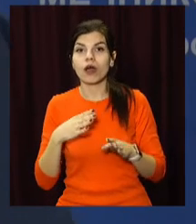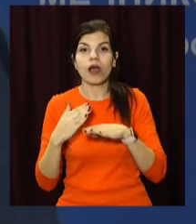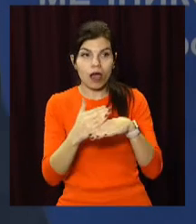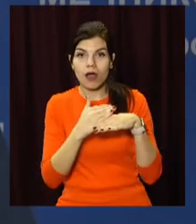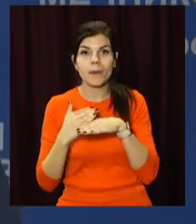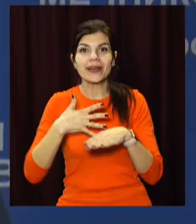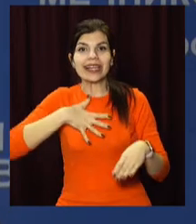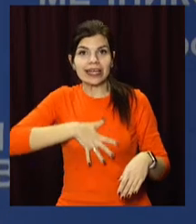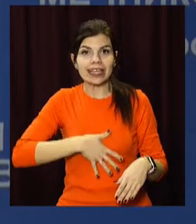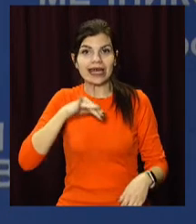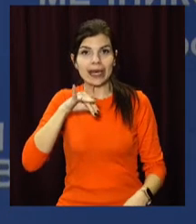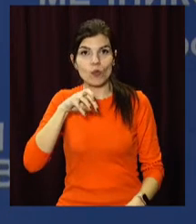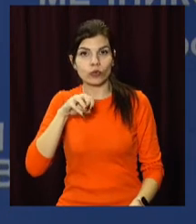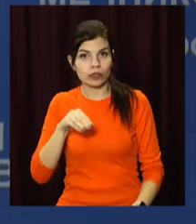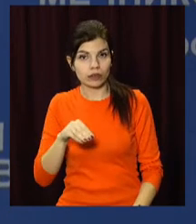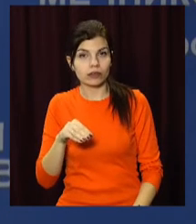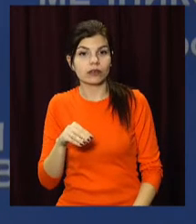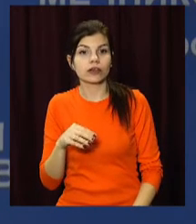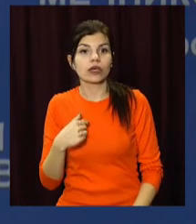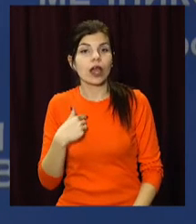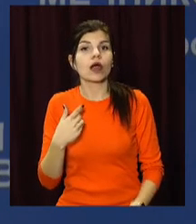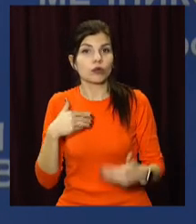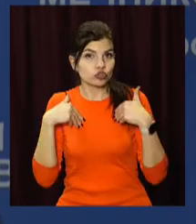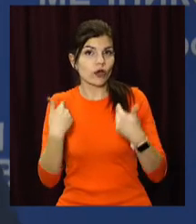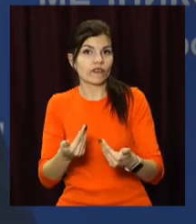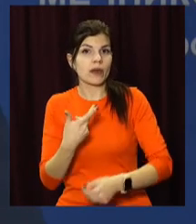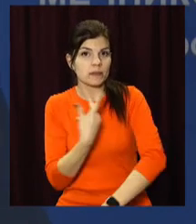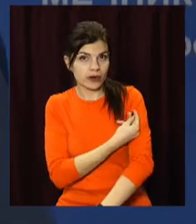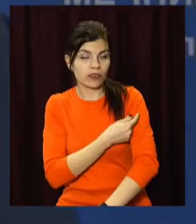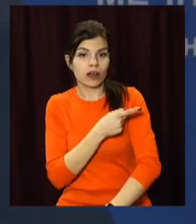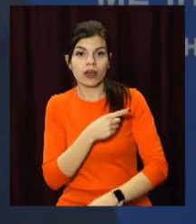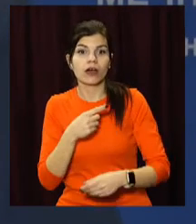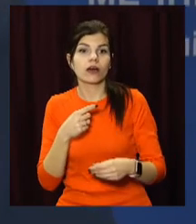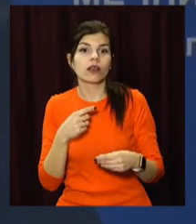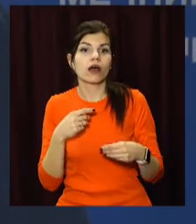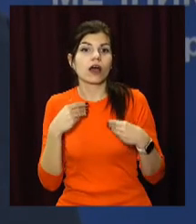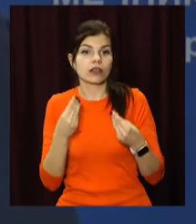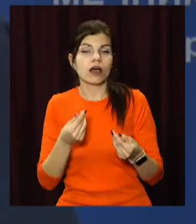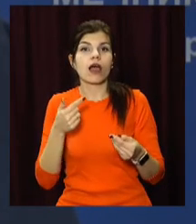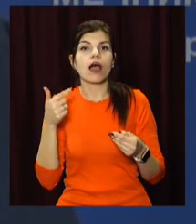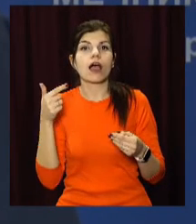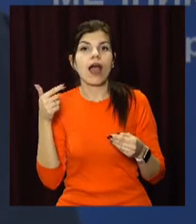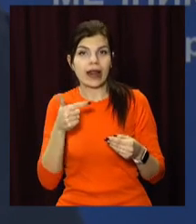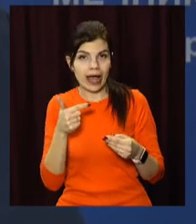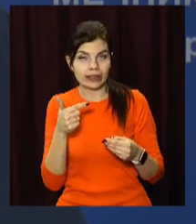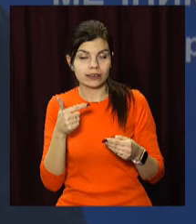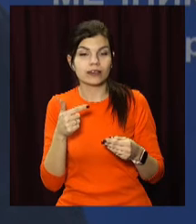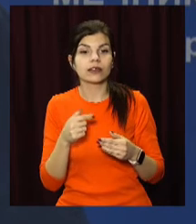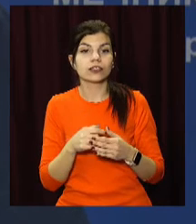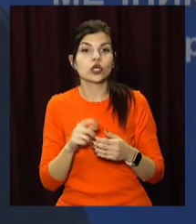для цього я всім рекомендую зробити прививку. Вона не дає 100% гарантій, що людина